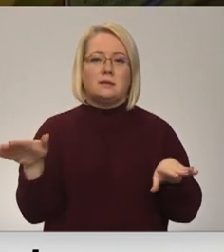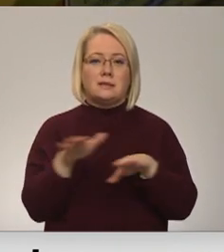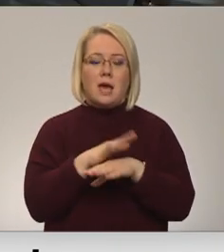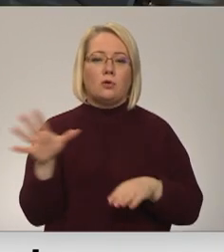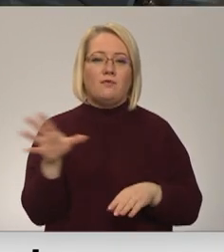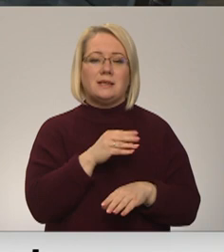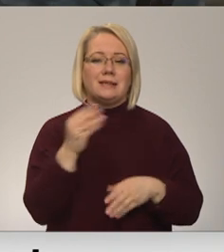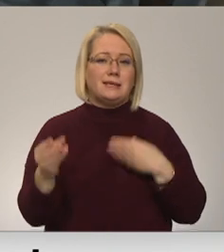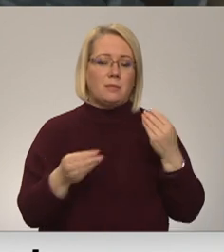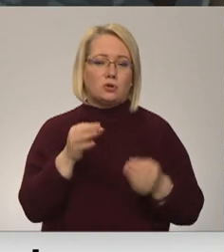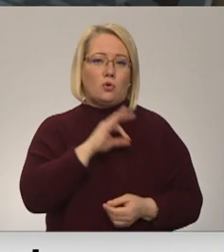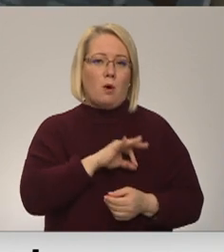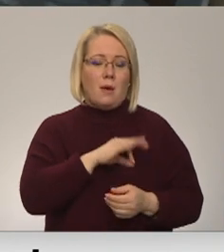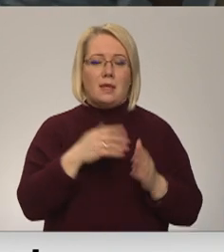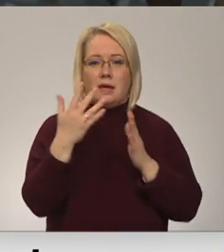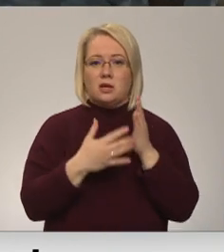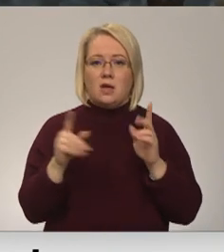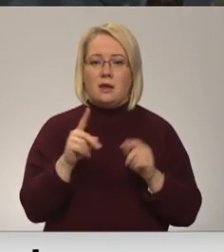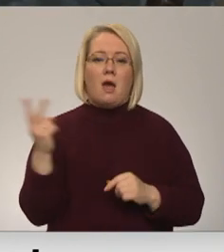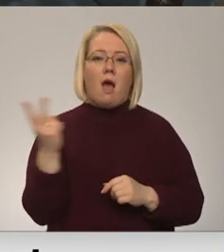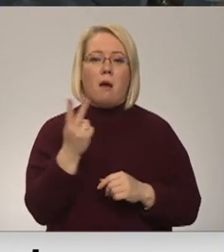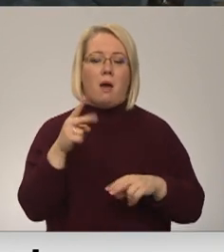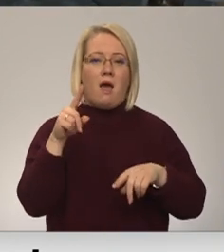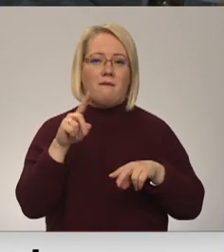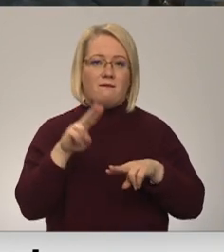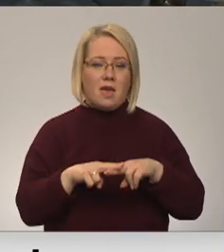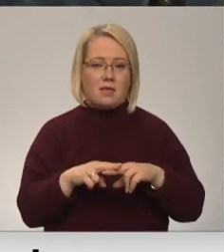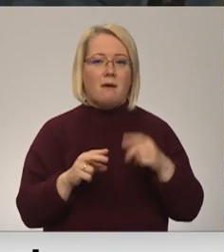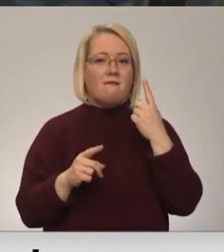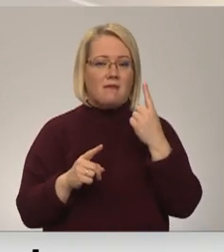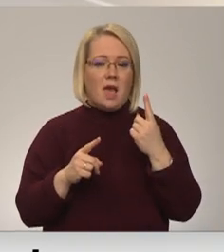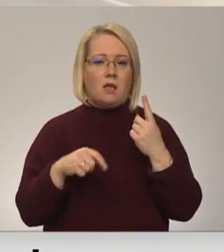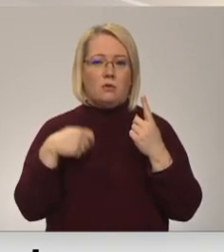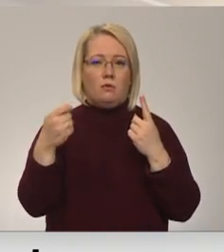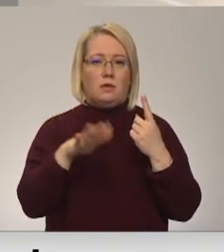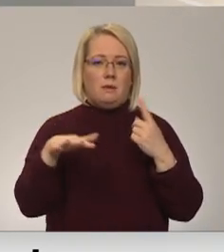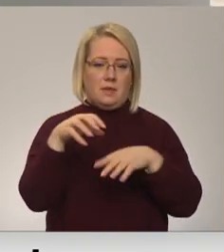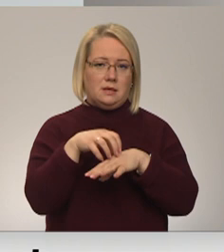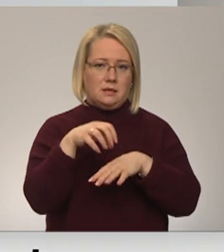nopelnīt, risinājums varētu būt abām vietām piesaistīt vienu ģimenes ārstu.